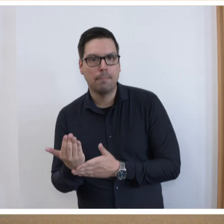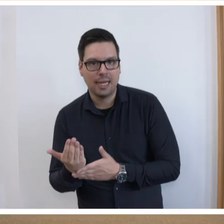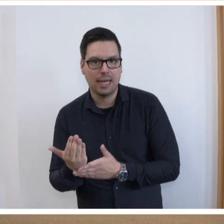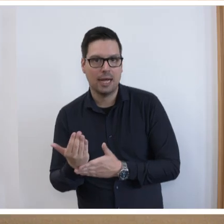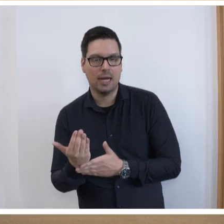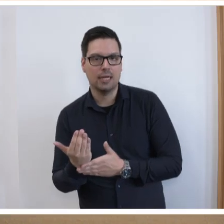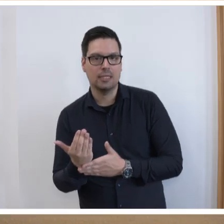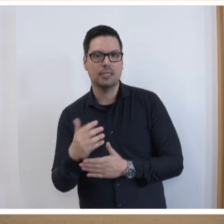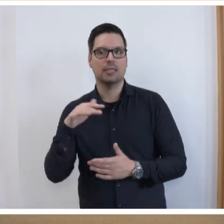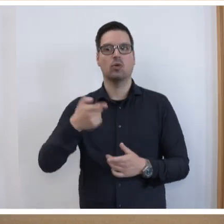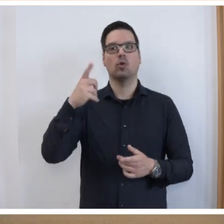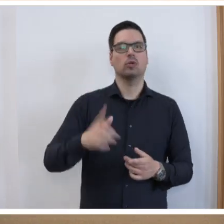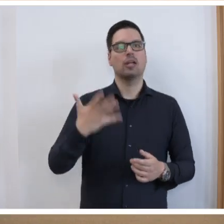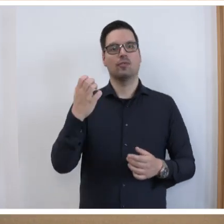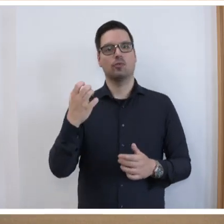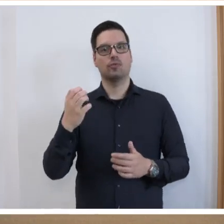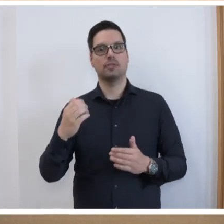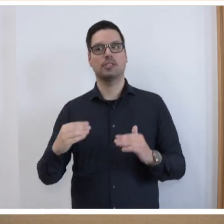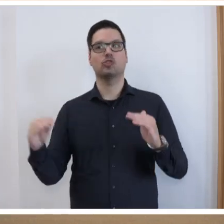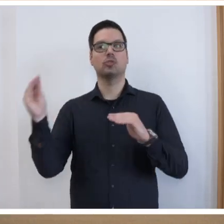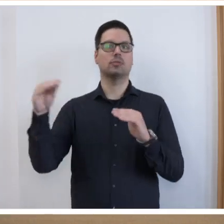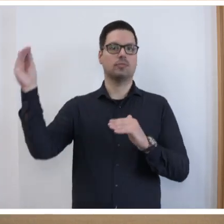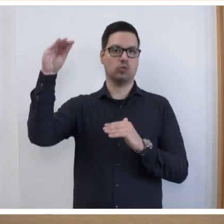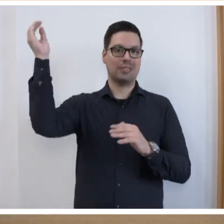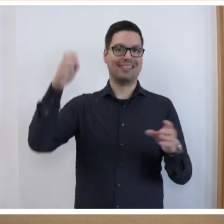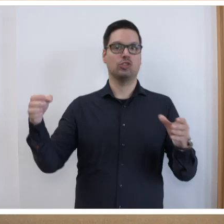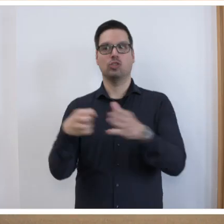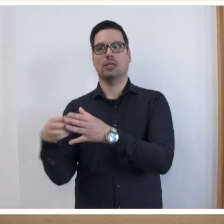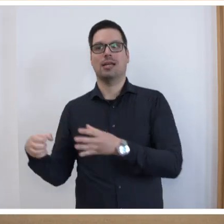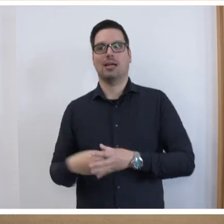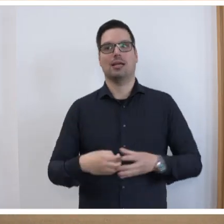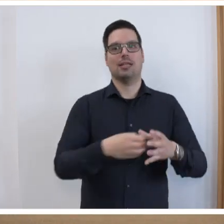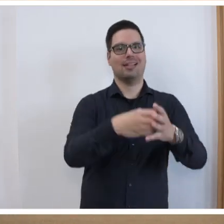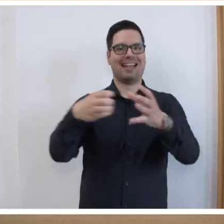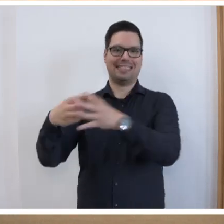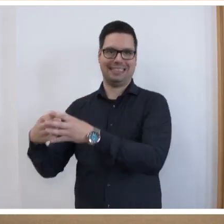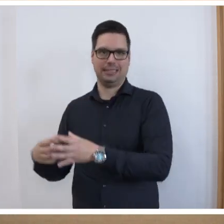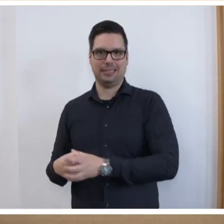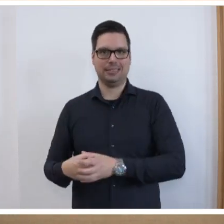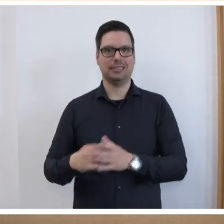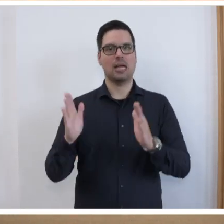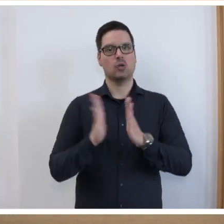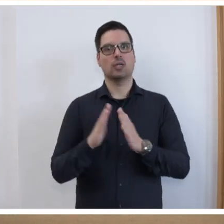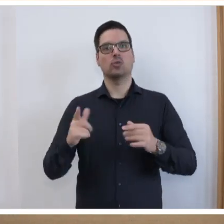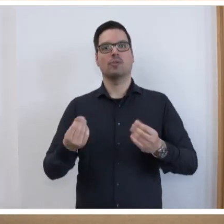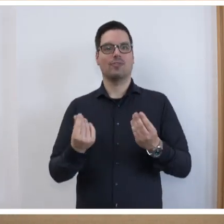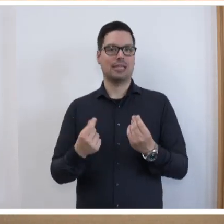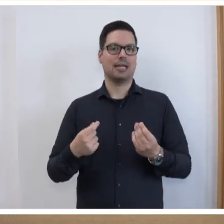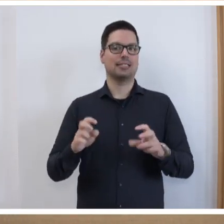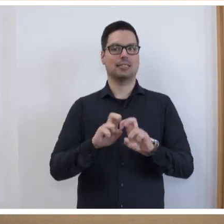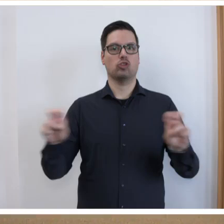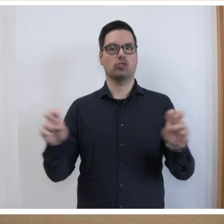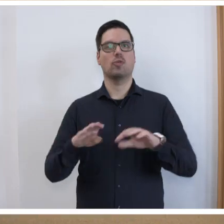Schuljahr. Das führt zu 150 zusätzlichen Klassen. Der Haushalts- und Finanzausschuss hat in der vergangenen Woche für